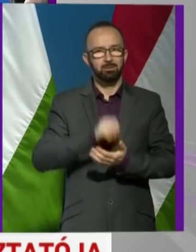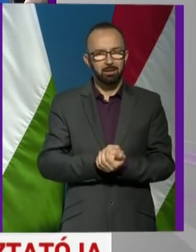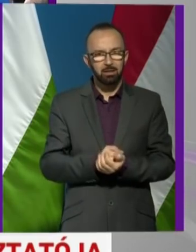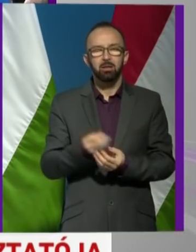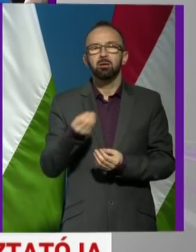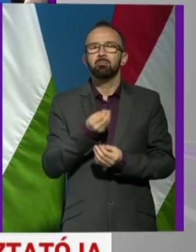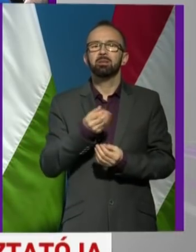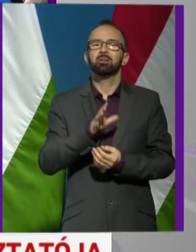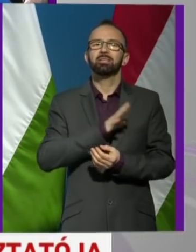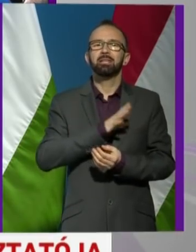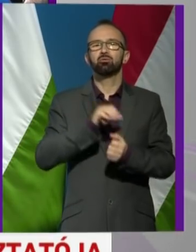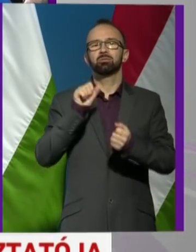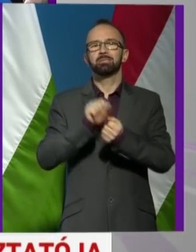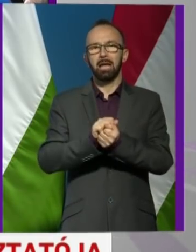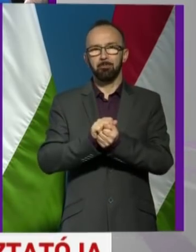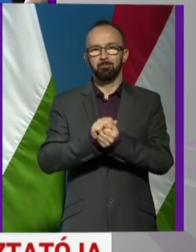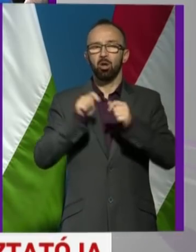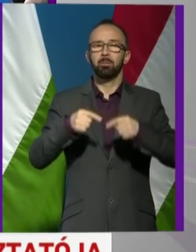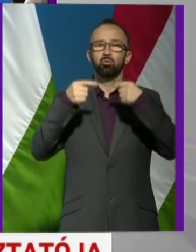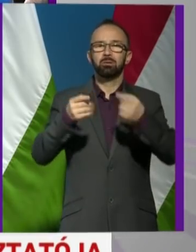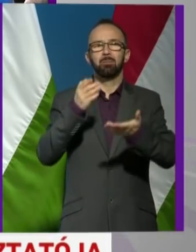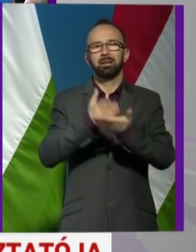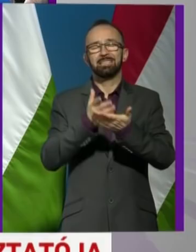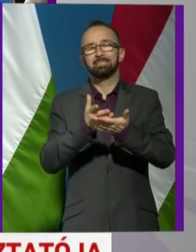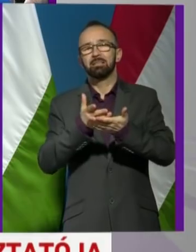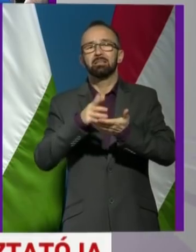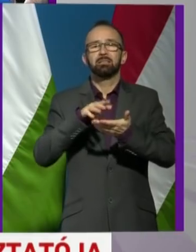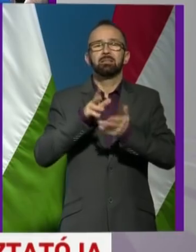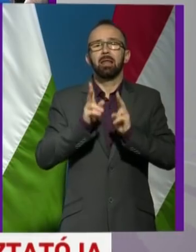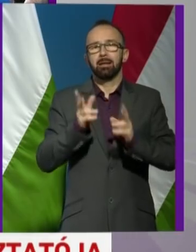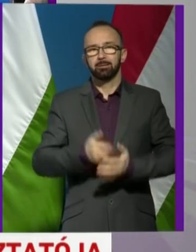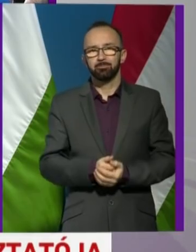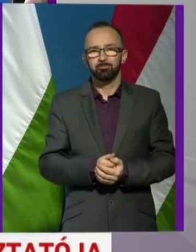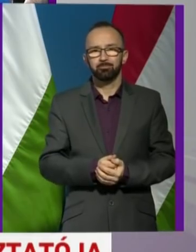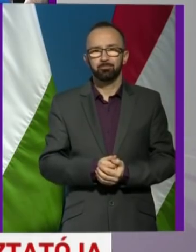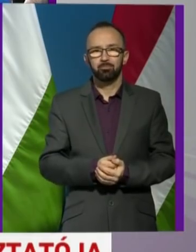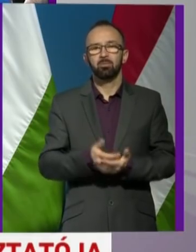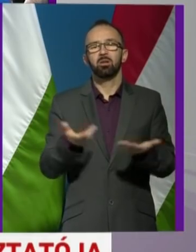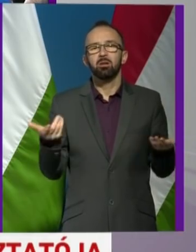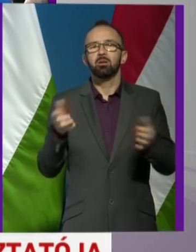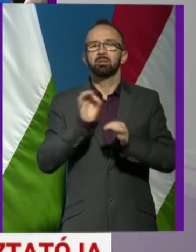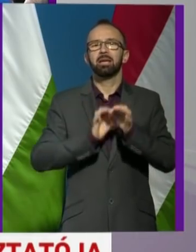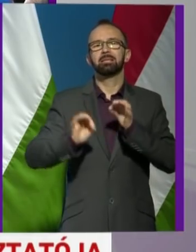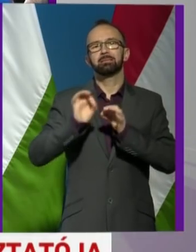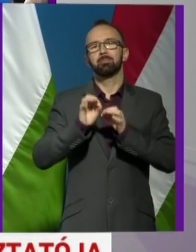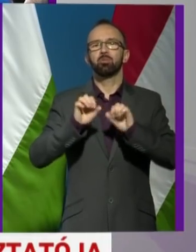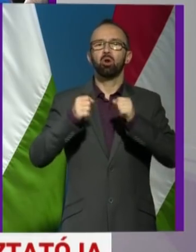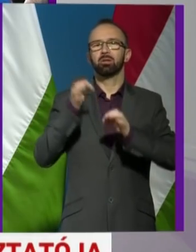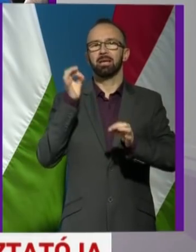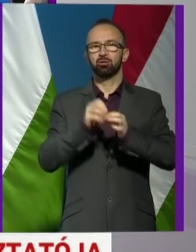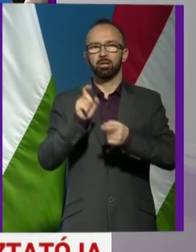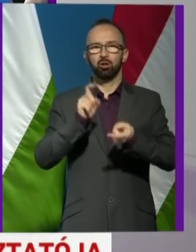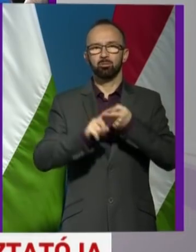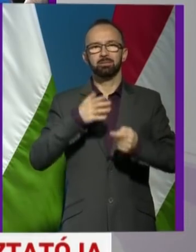mi az a kritikus száma, miután ez egyáltalán felmerülhet, illetőleg egy egészen konkrét gyakorlati esettel